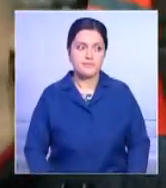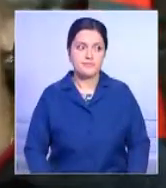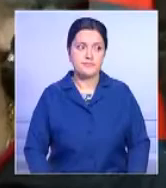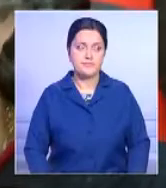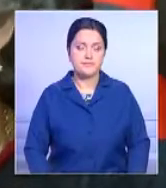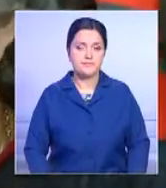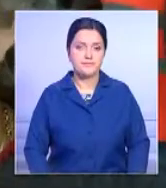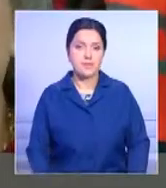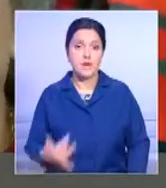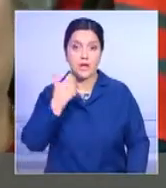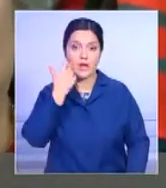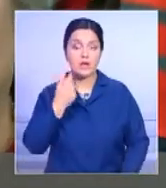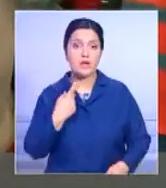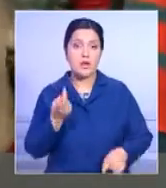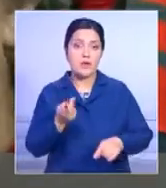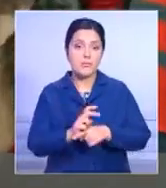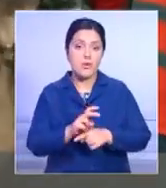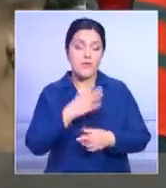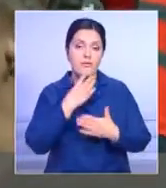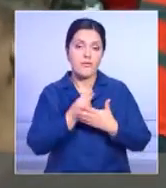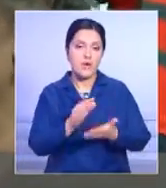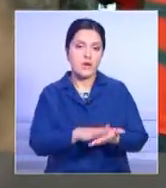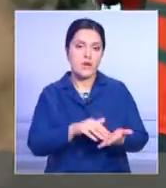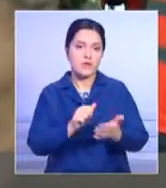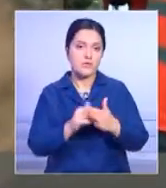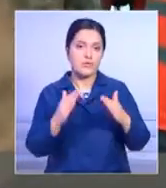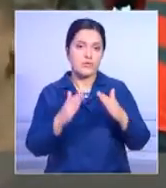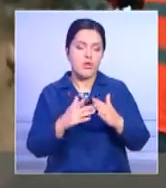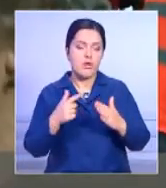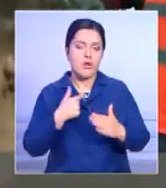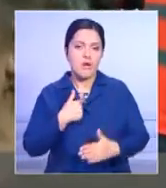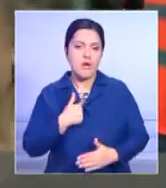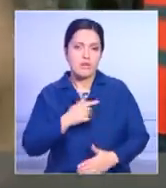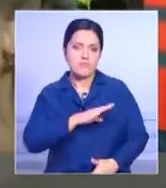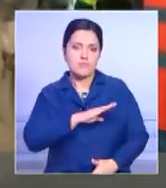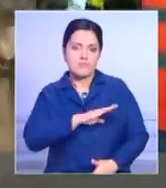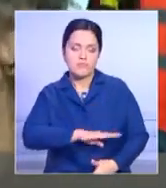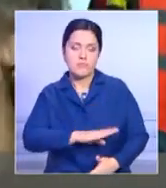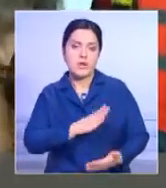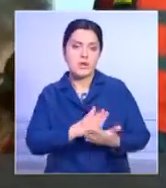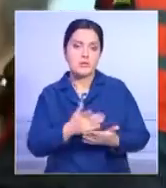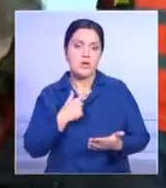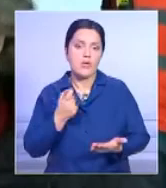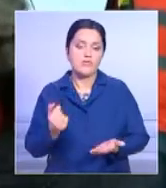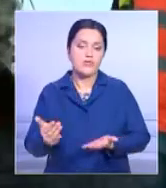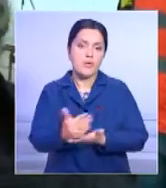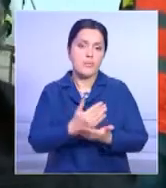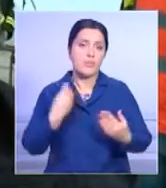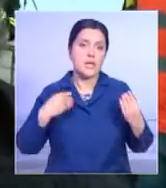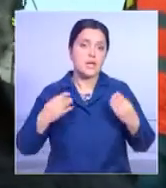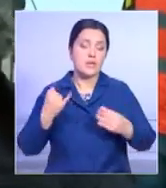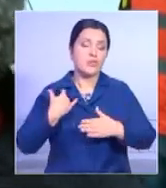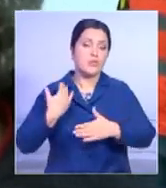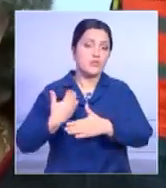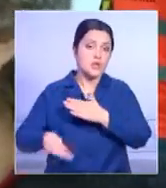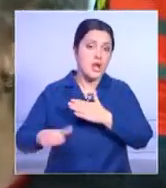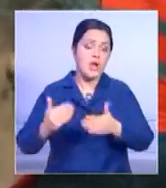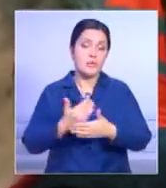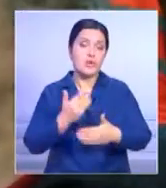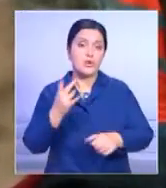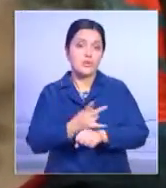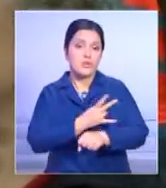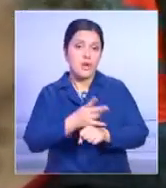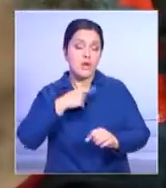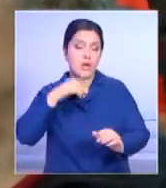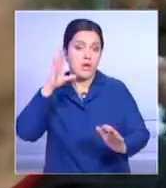Когда я вошла в свой разрушенный дом, мне стало плохо. Спасатели позволили мне собрать какие-то вещи и увели. Прошлую ночь мы провели